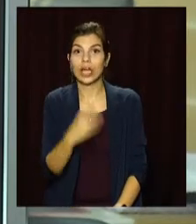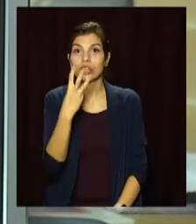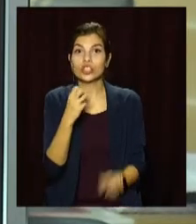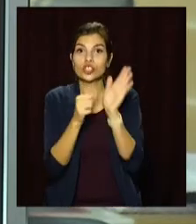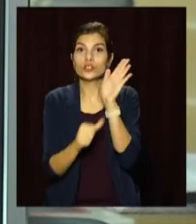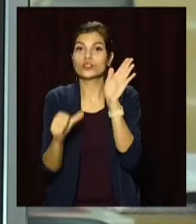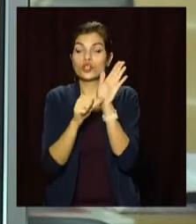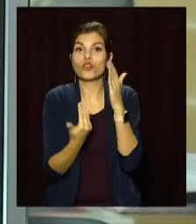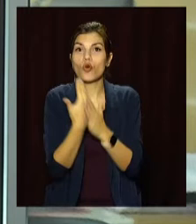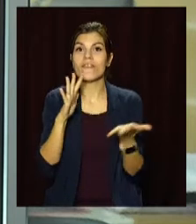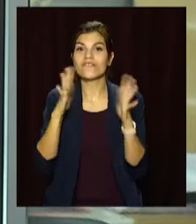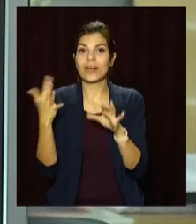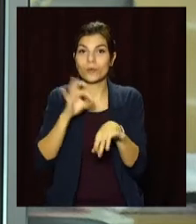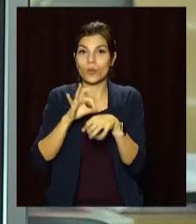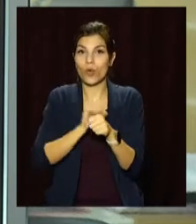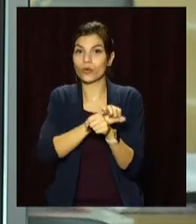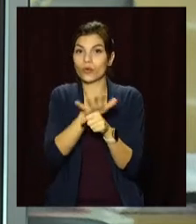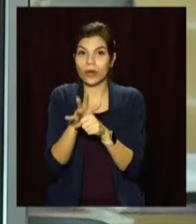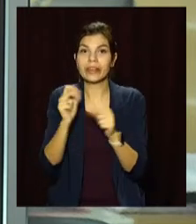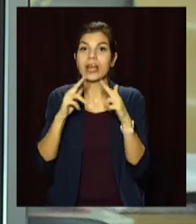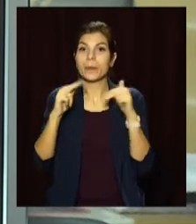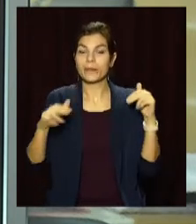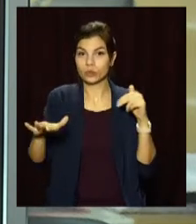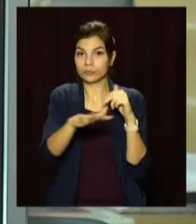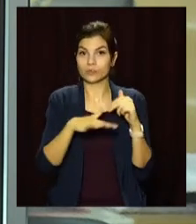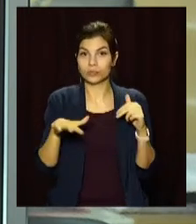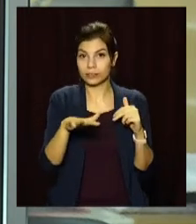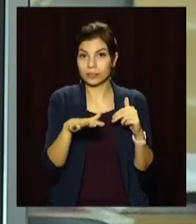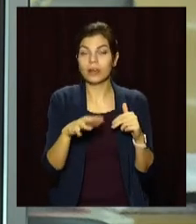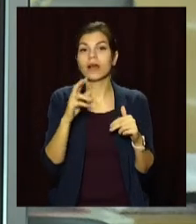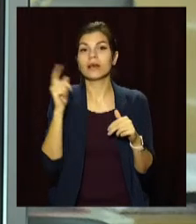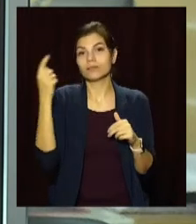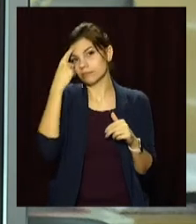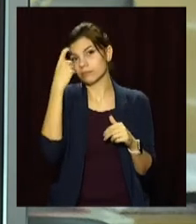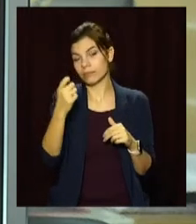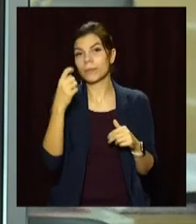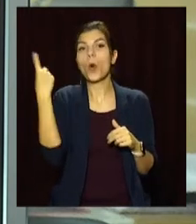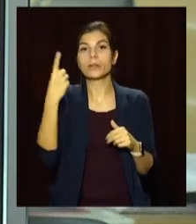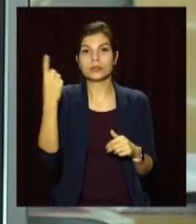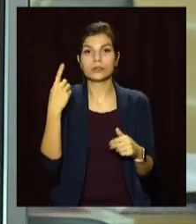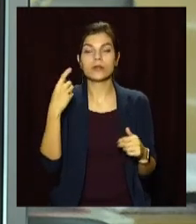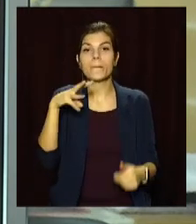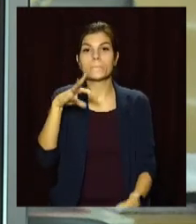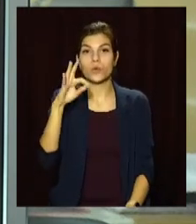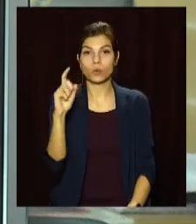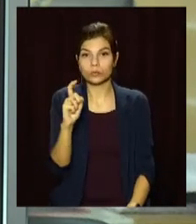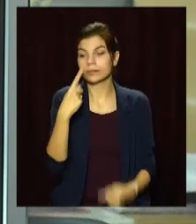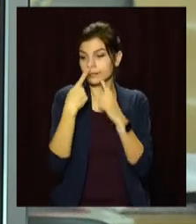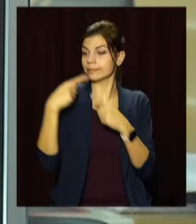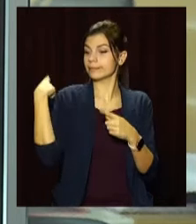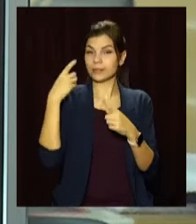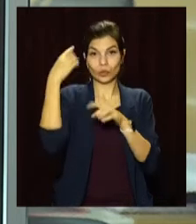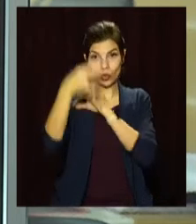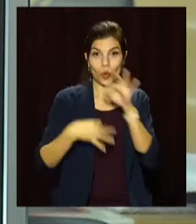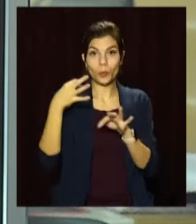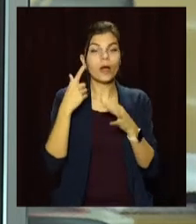366 нових випадків коронавірусу на Дніпропетровщині. За даними обласного департаменту охорони здоров'я, минулої доби